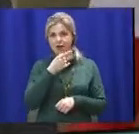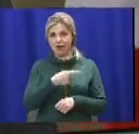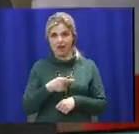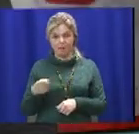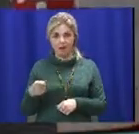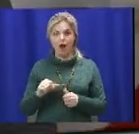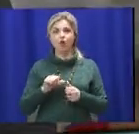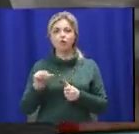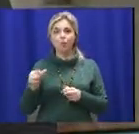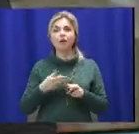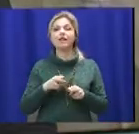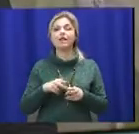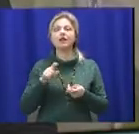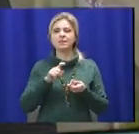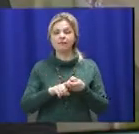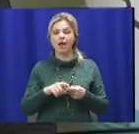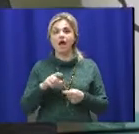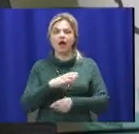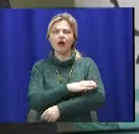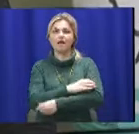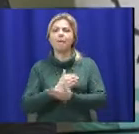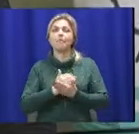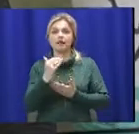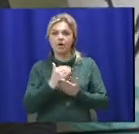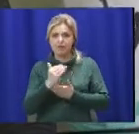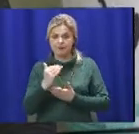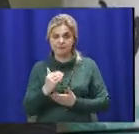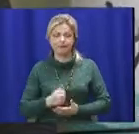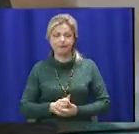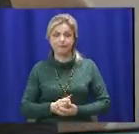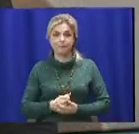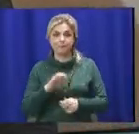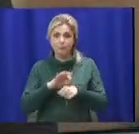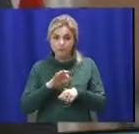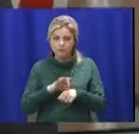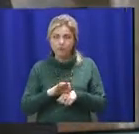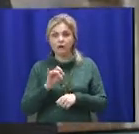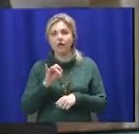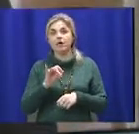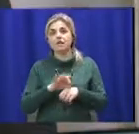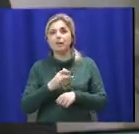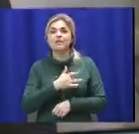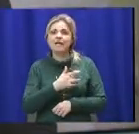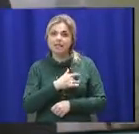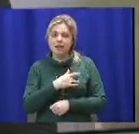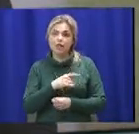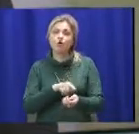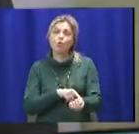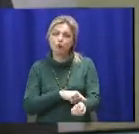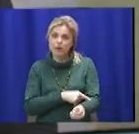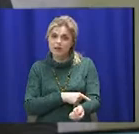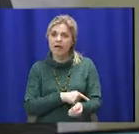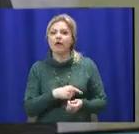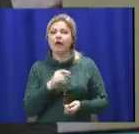Особенно це касається гіпертонічної болезни, заболівання середньо-сосудистій системи,